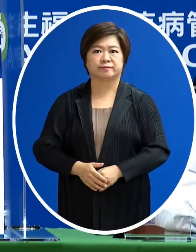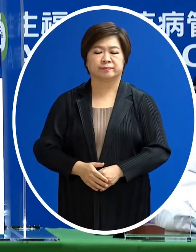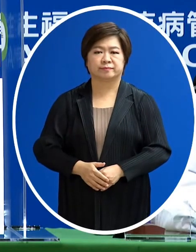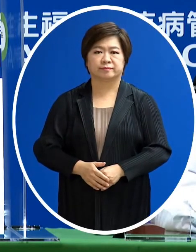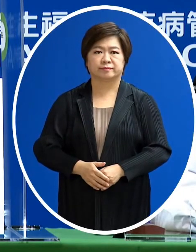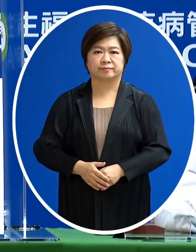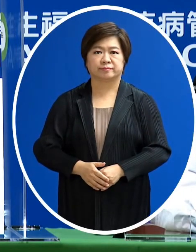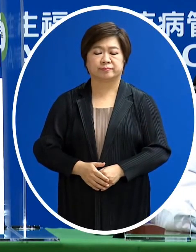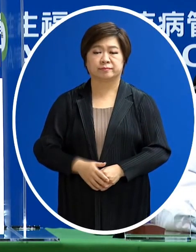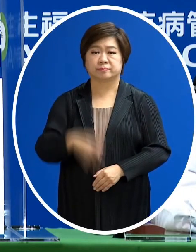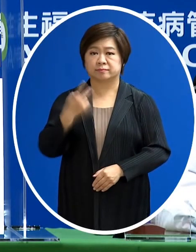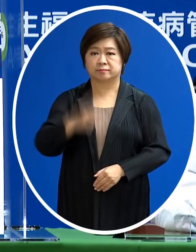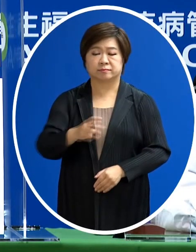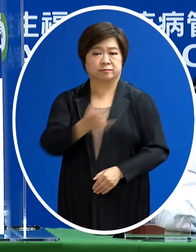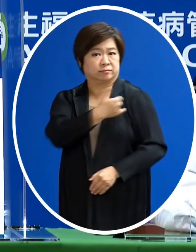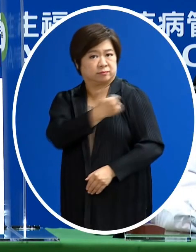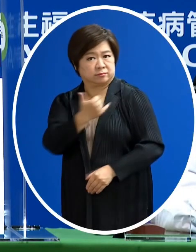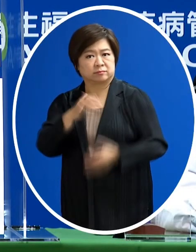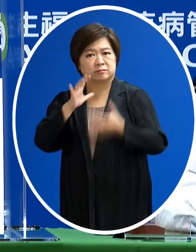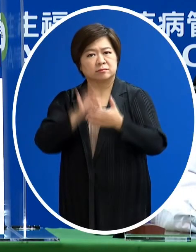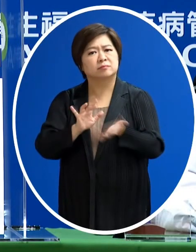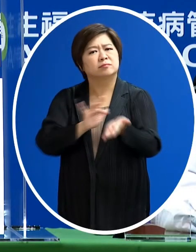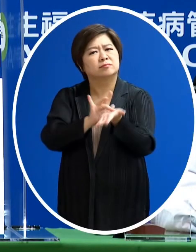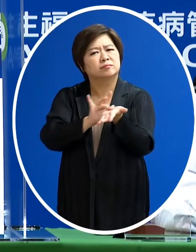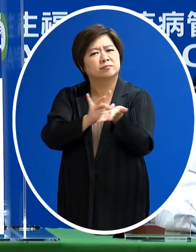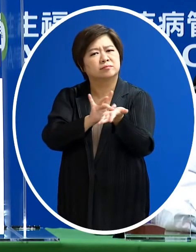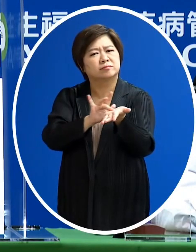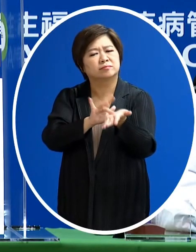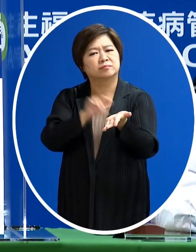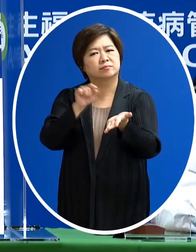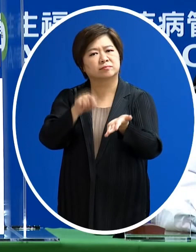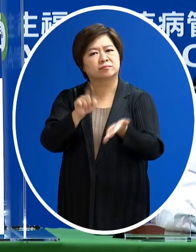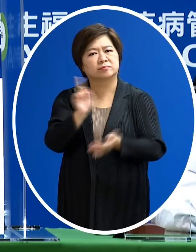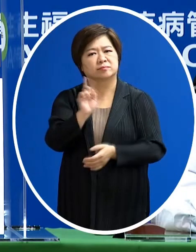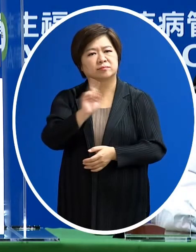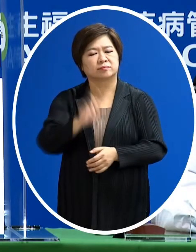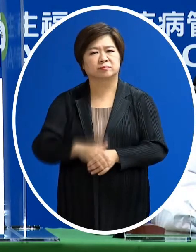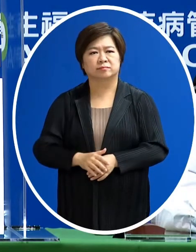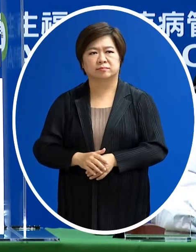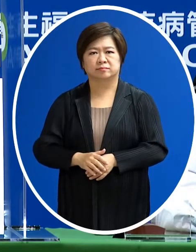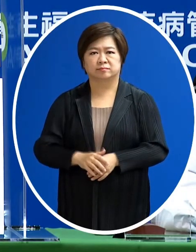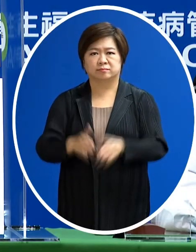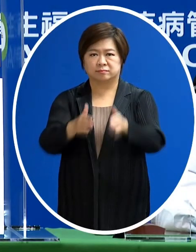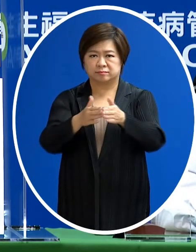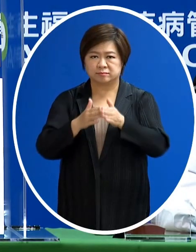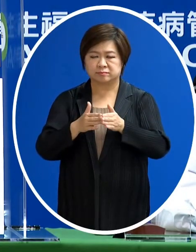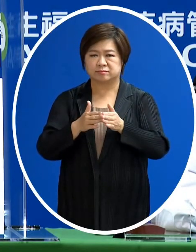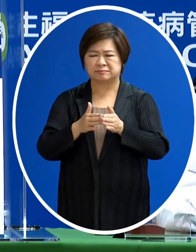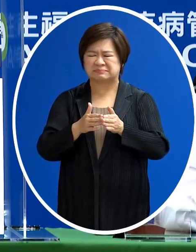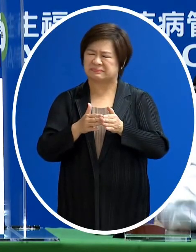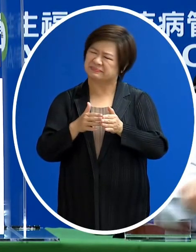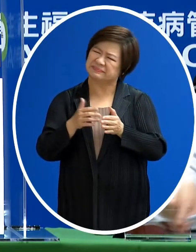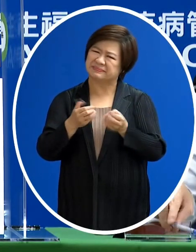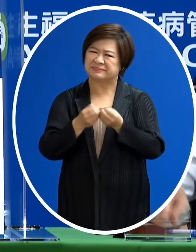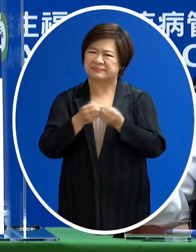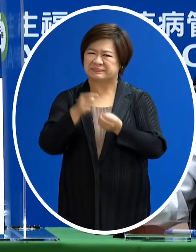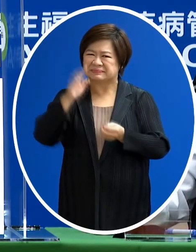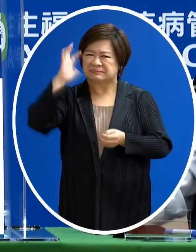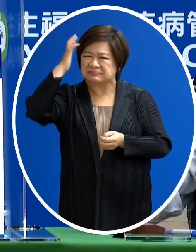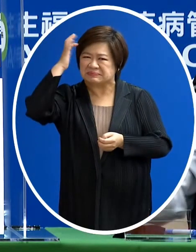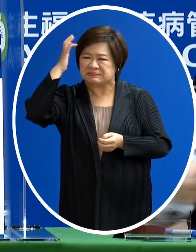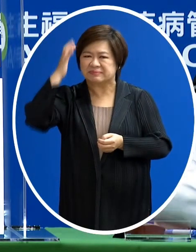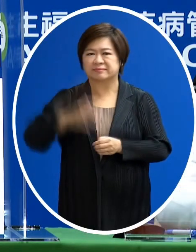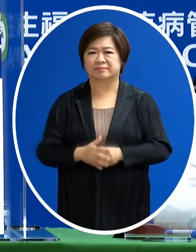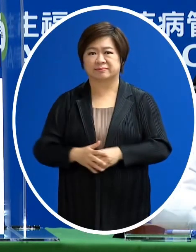拜六 禮拜六 因為這個藥物的使用他也算是要需要有一點稍微複雜所以不但是